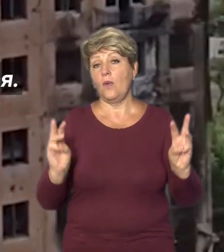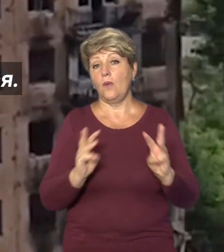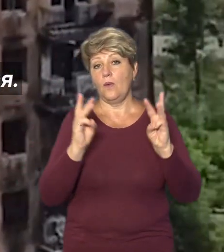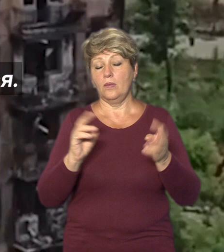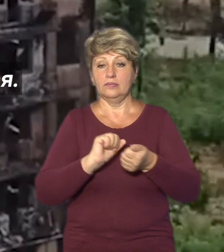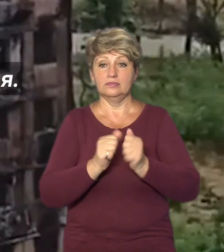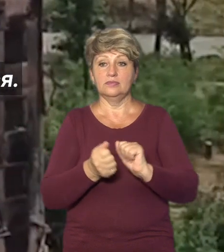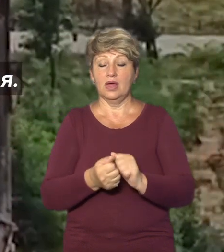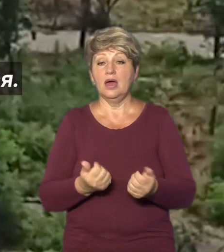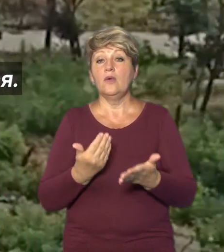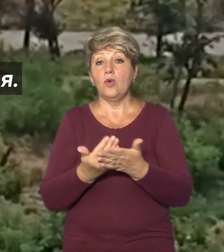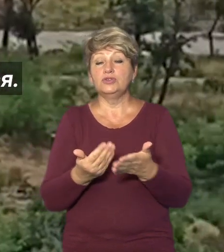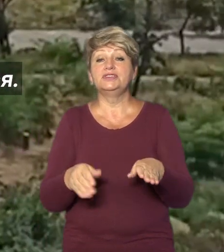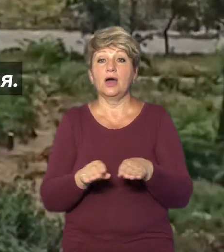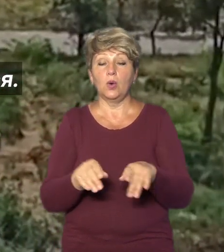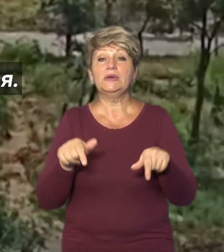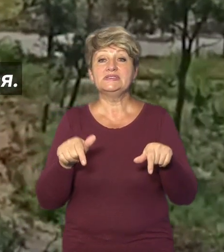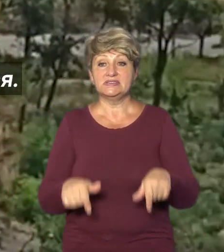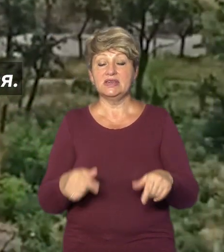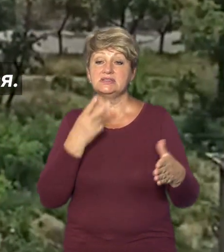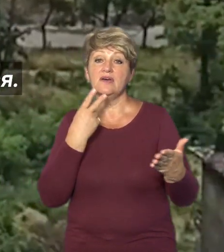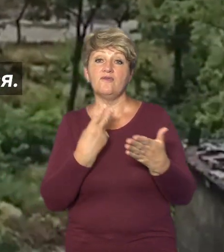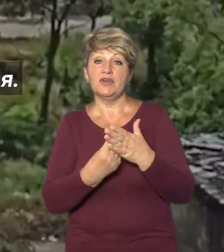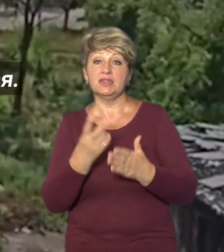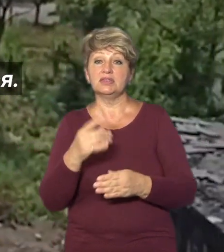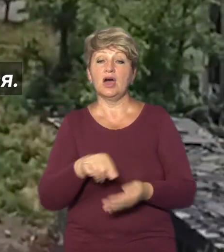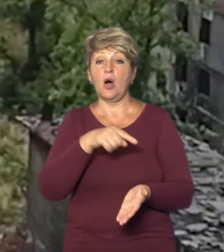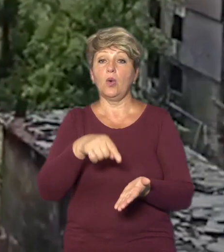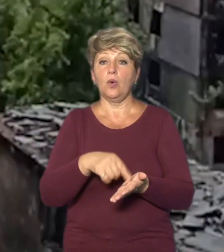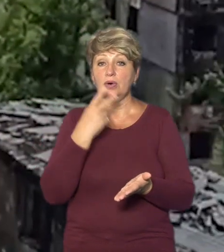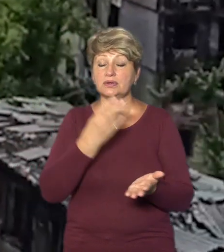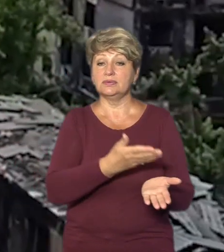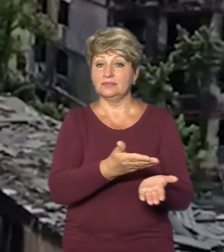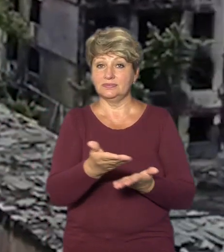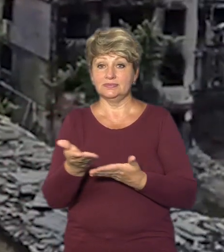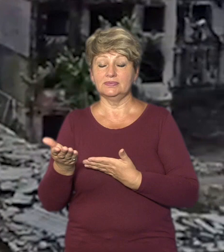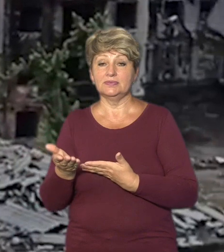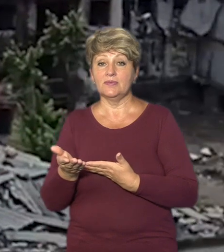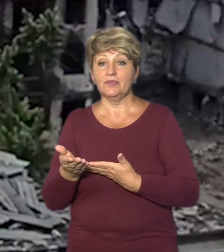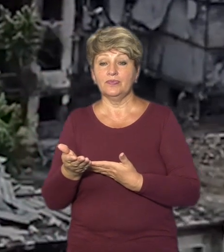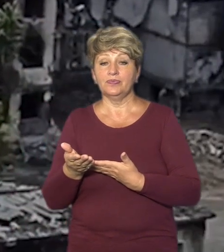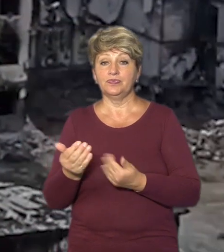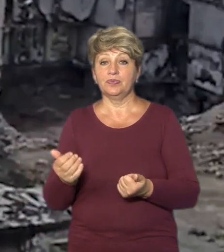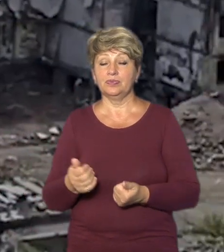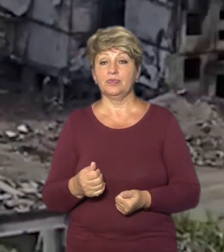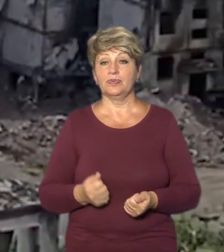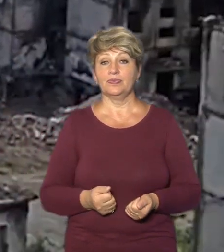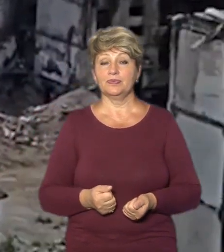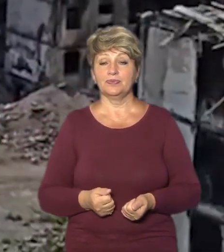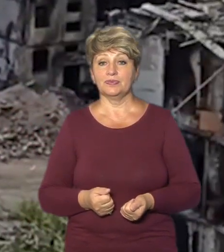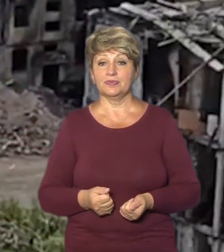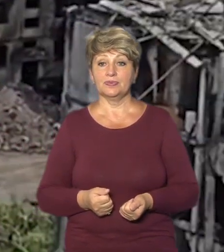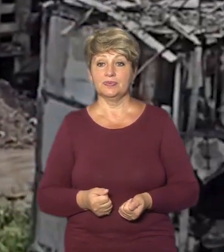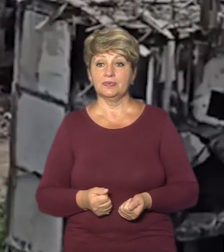Ось такий ось тут, видно, місто відкривається з висоти птичого польоту.